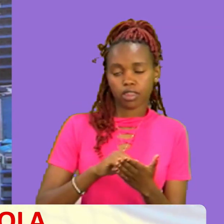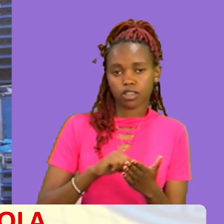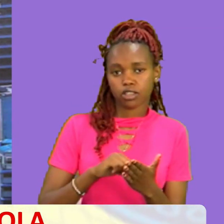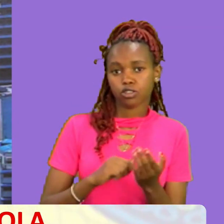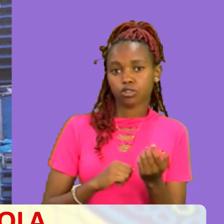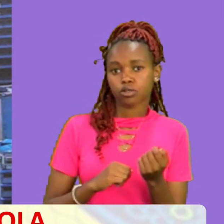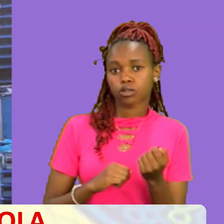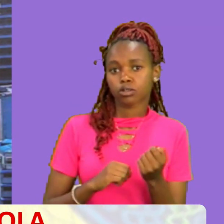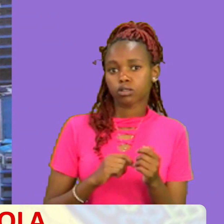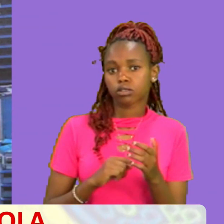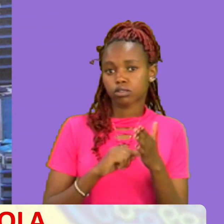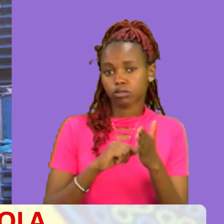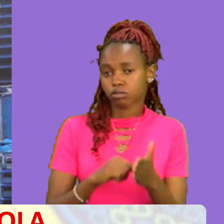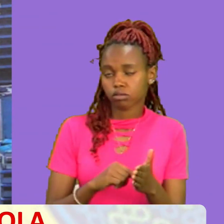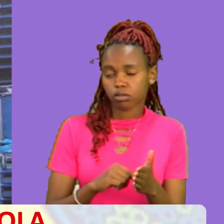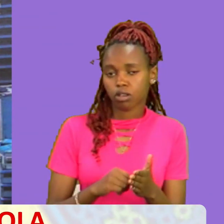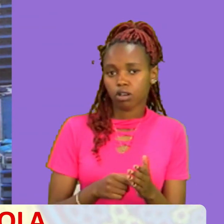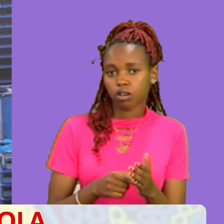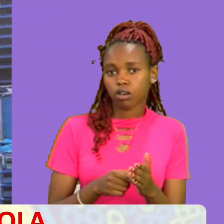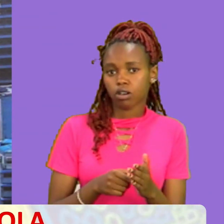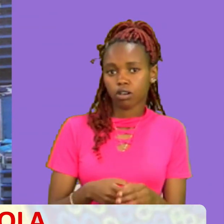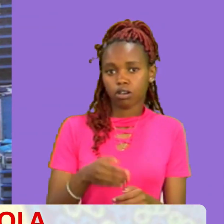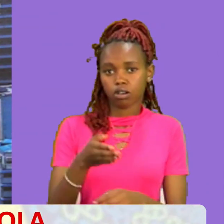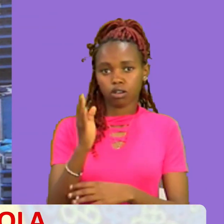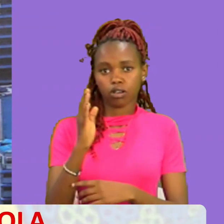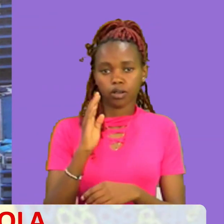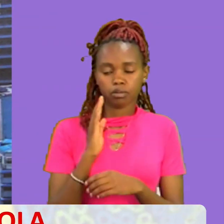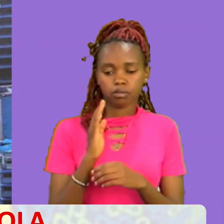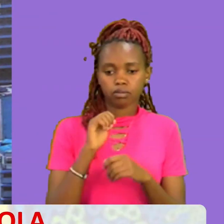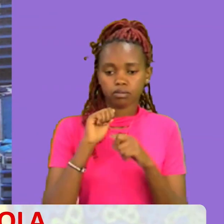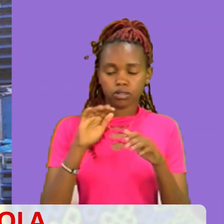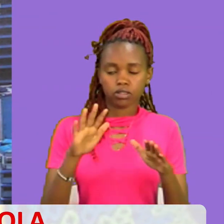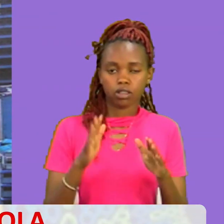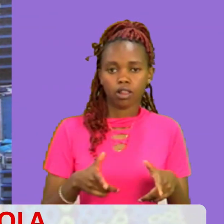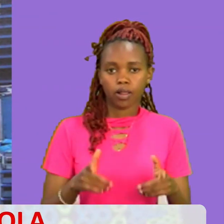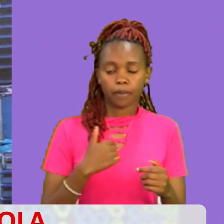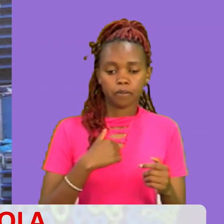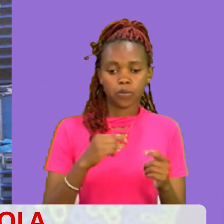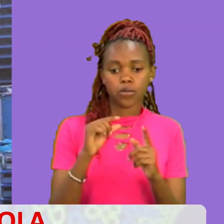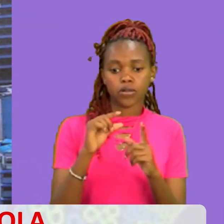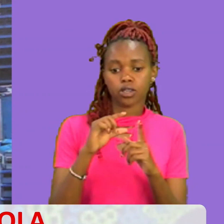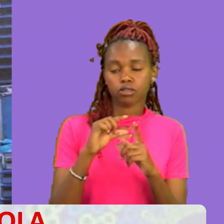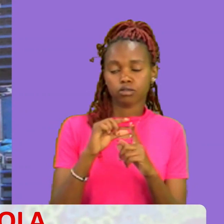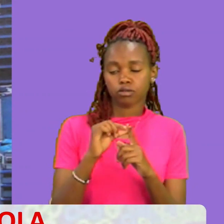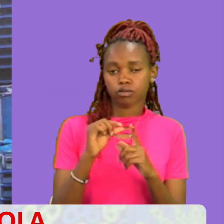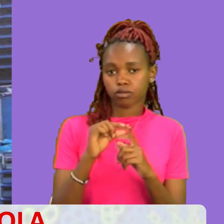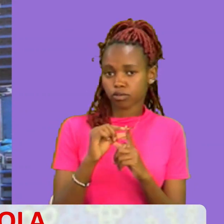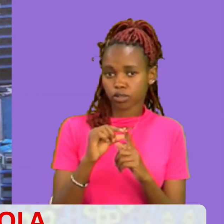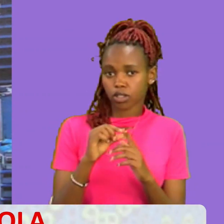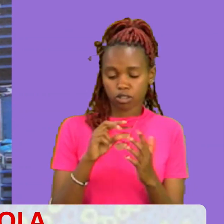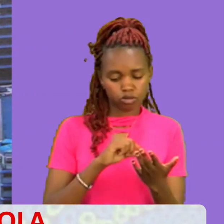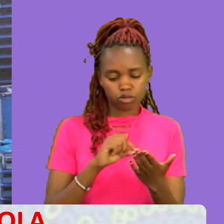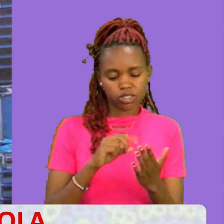watende mema Basi Na umbo ni rusu mpenzi mtazamaji Ni some tu mandiko chache hapa Na ni mandiko ambayo Endaika